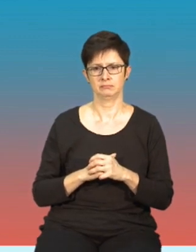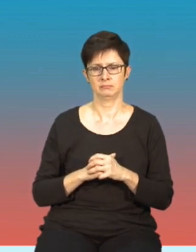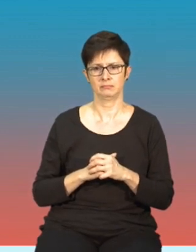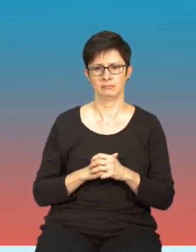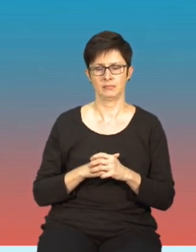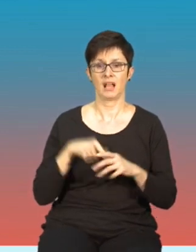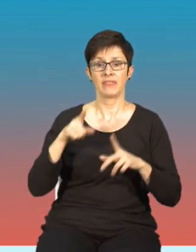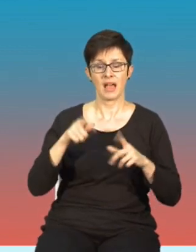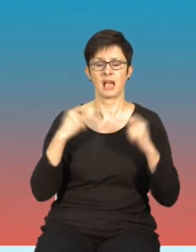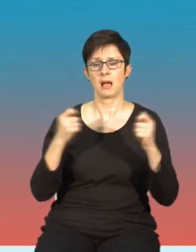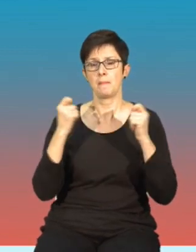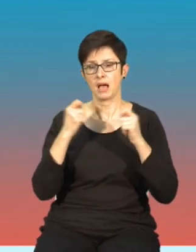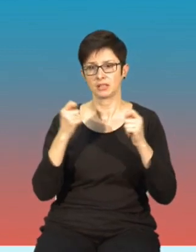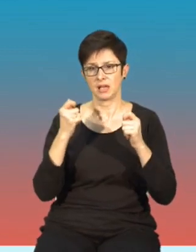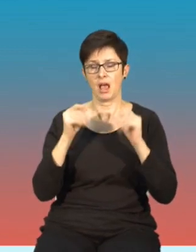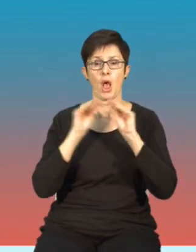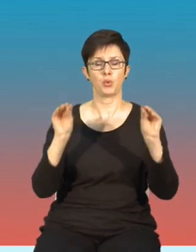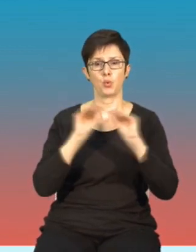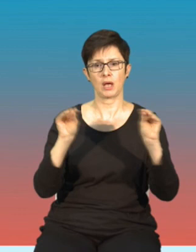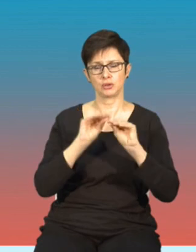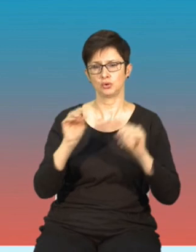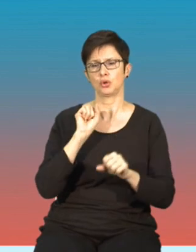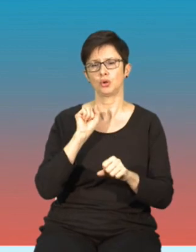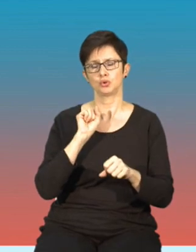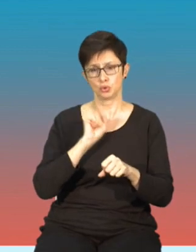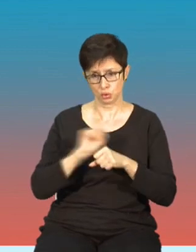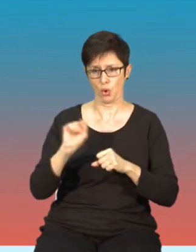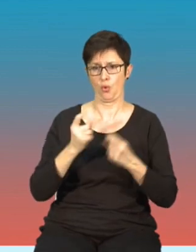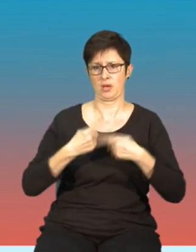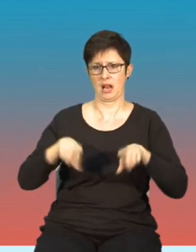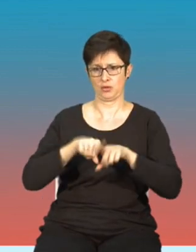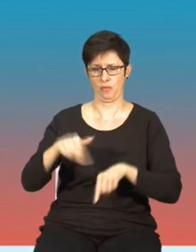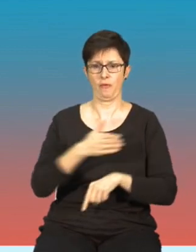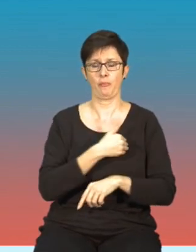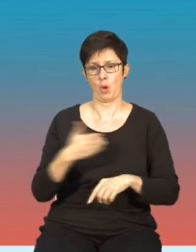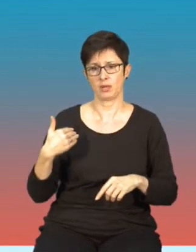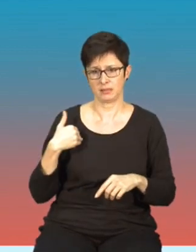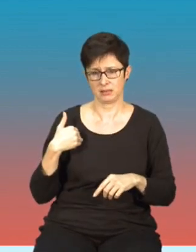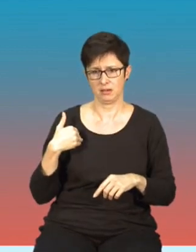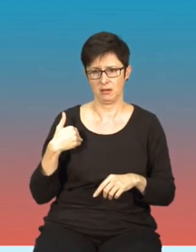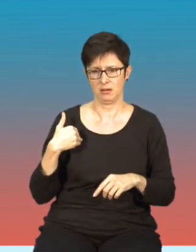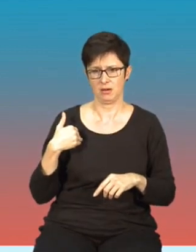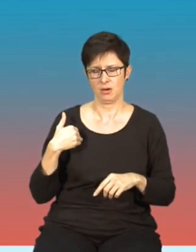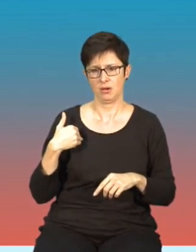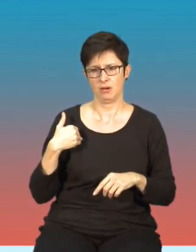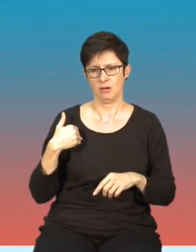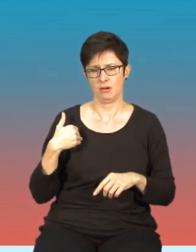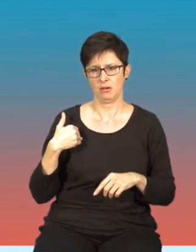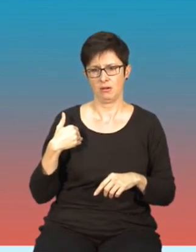Takie kampanie edukacyjne są obecnie realizowane w Polsce z bardzo różnych